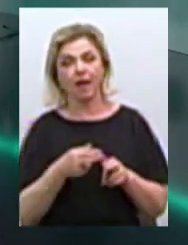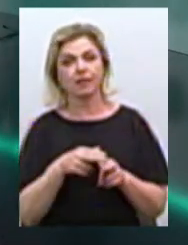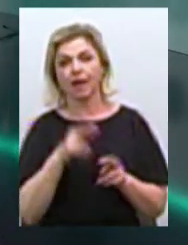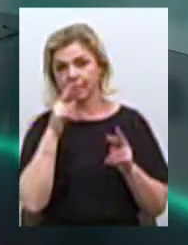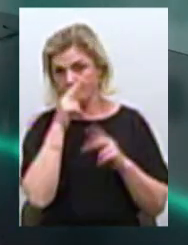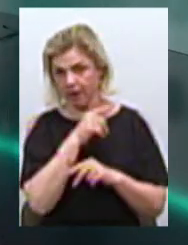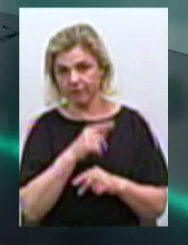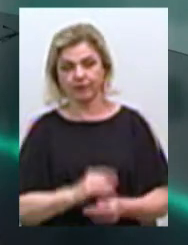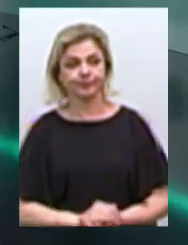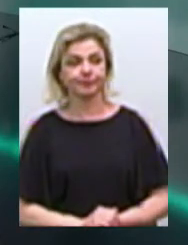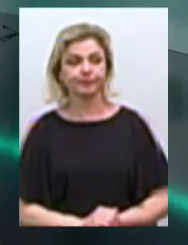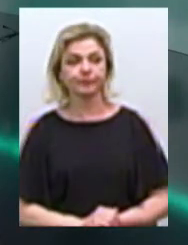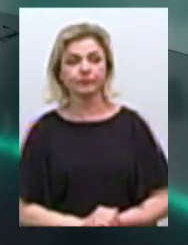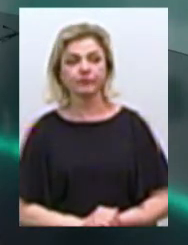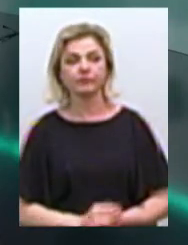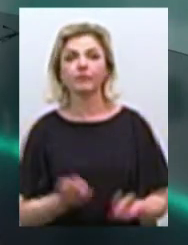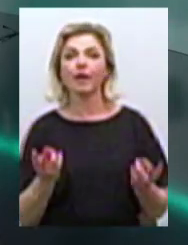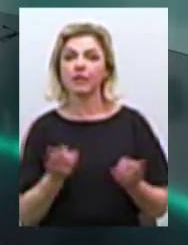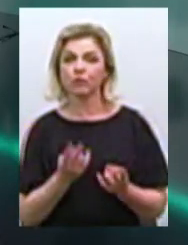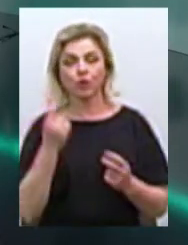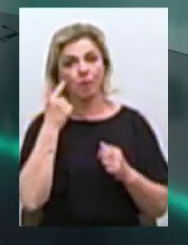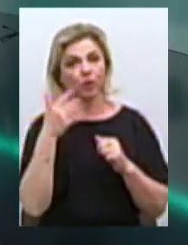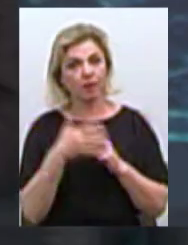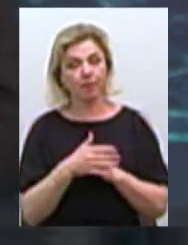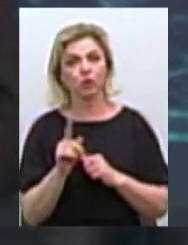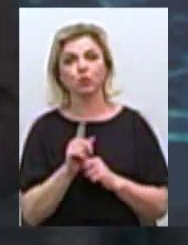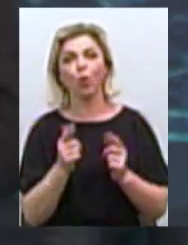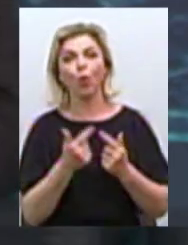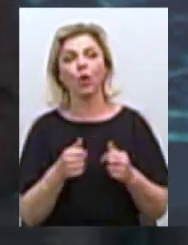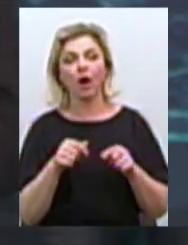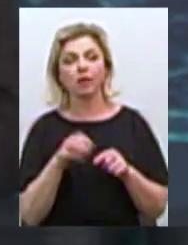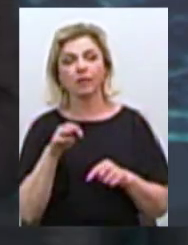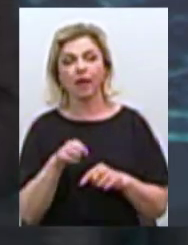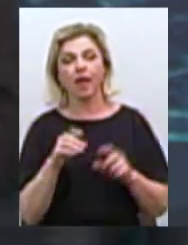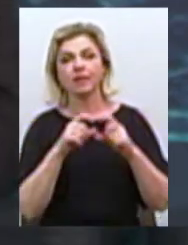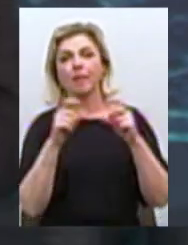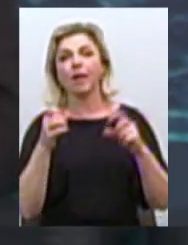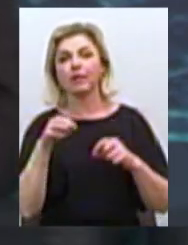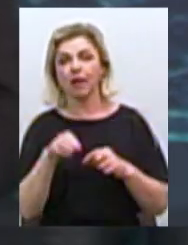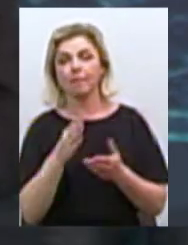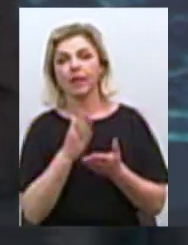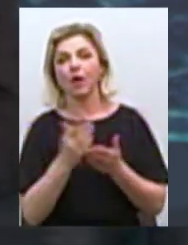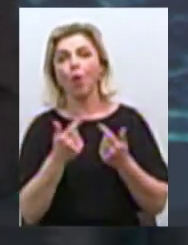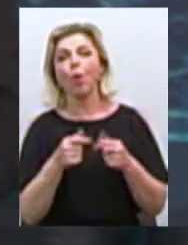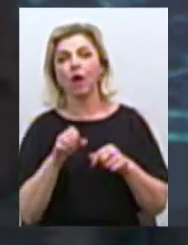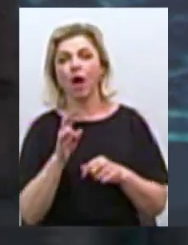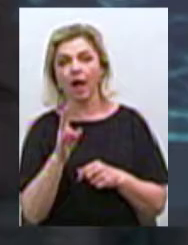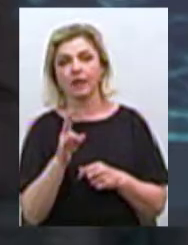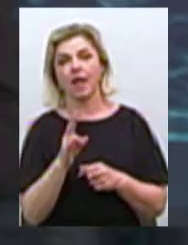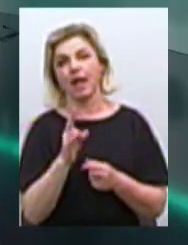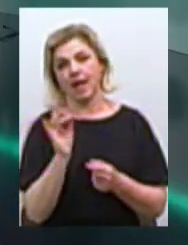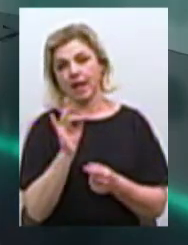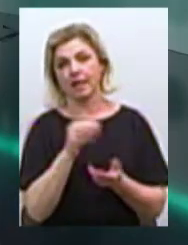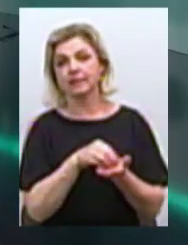і неправильно. Нужно розуміти, що орган Департамент є органом реєстрації, і дійснює в